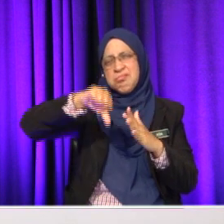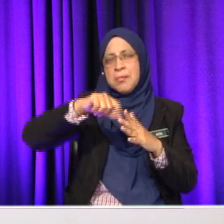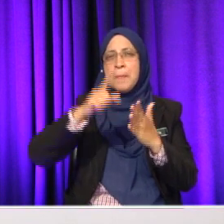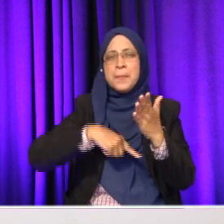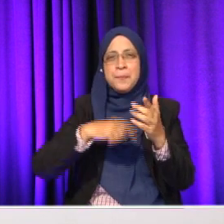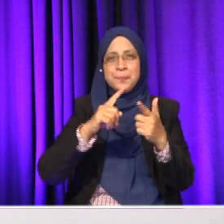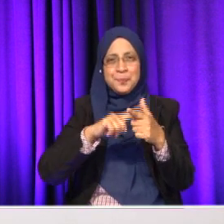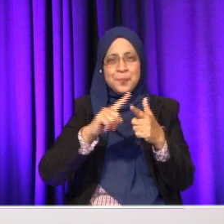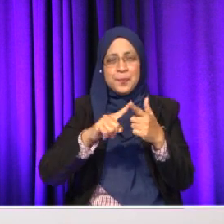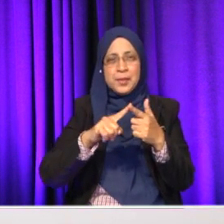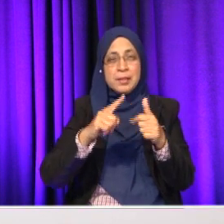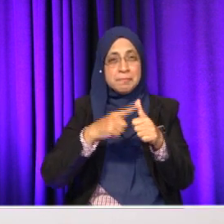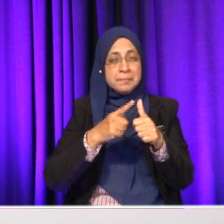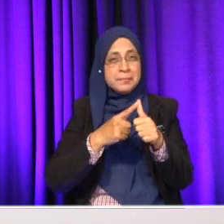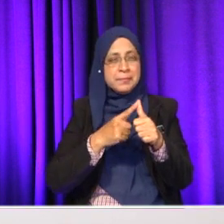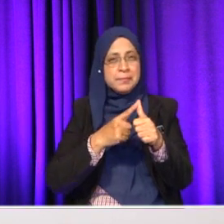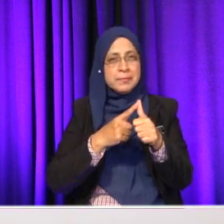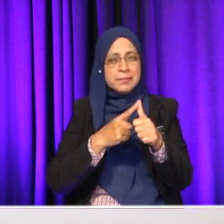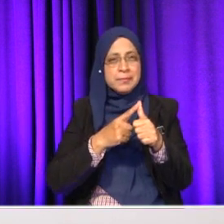Tadi dua kelebihan. Dua kekurangan.